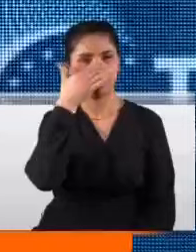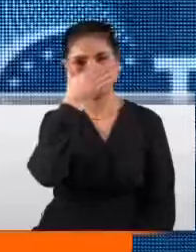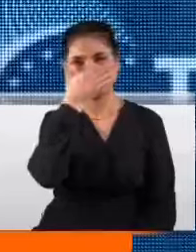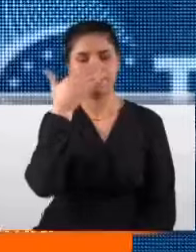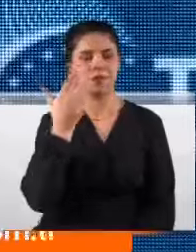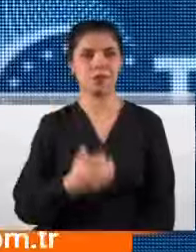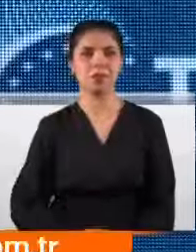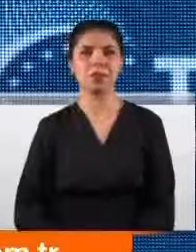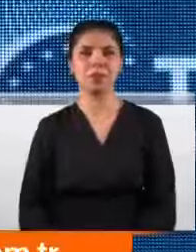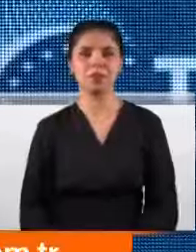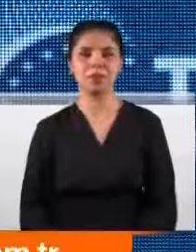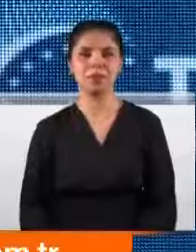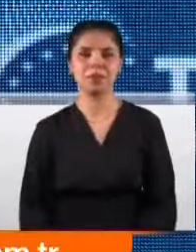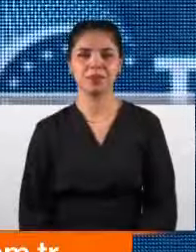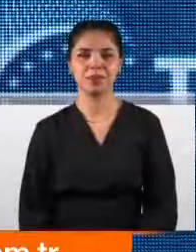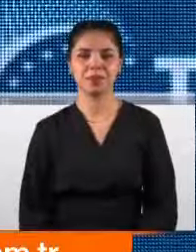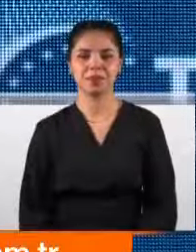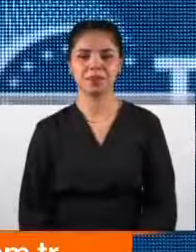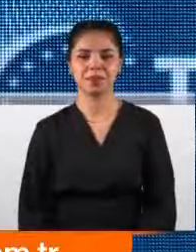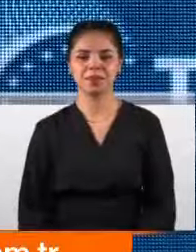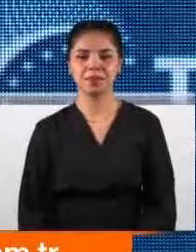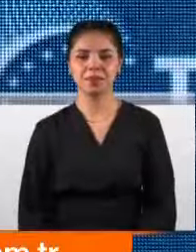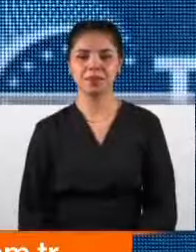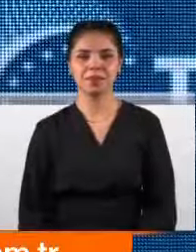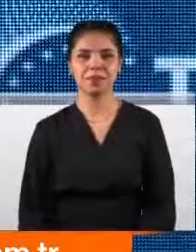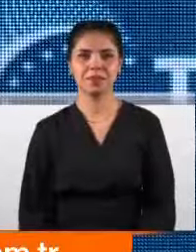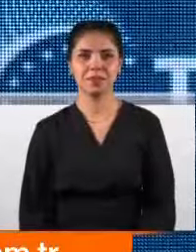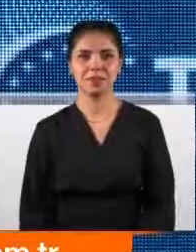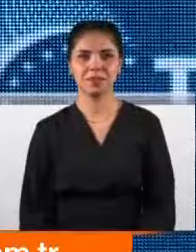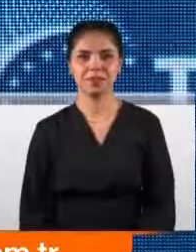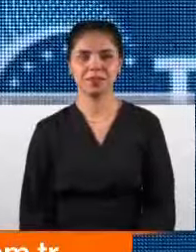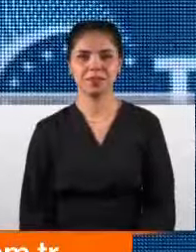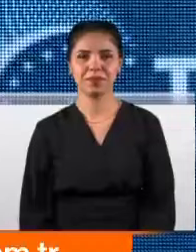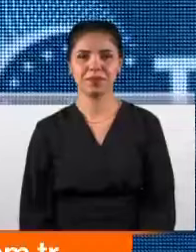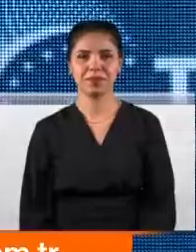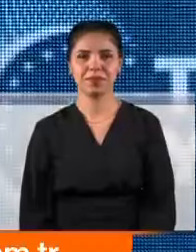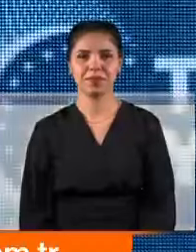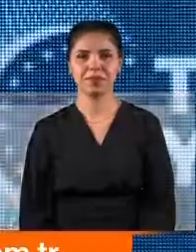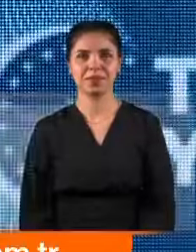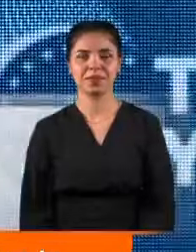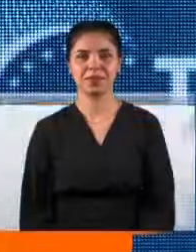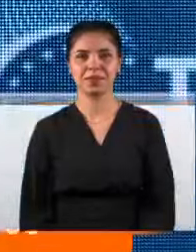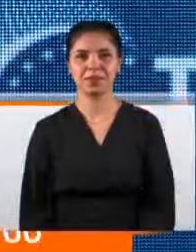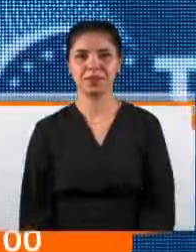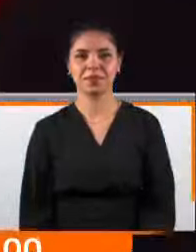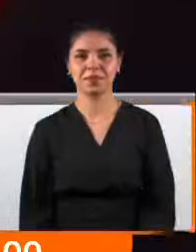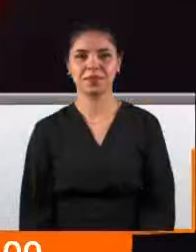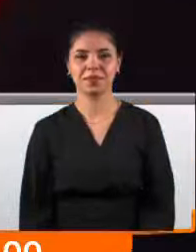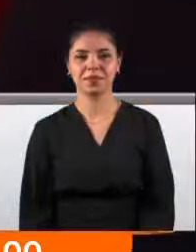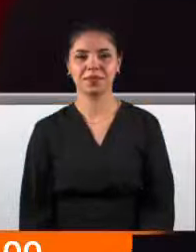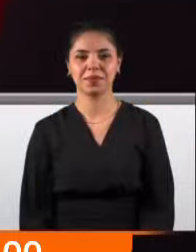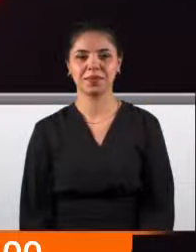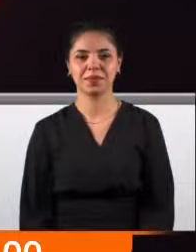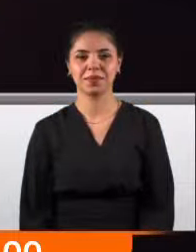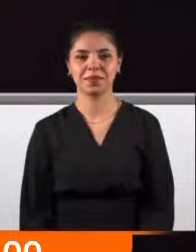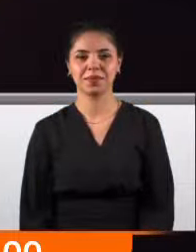hep birlikte hazırlayacağız. Biz inanıyoruz güçlü İstanbul, güçlü kadınlarla mümkündür. Bugün burada